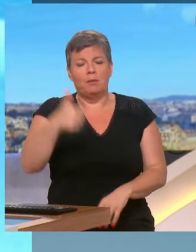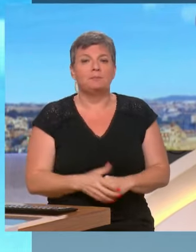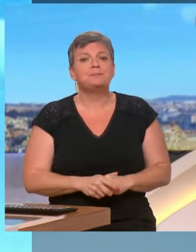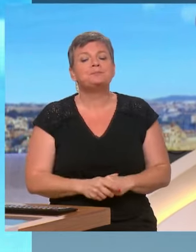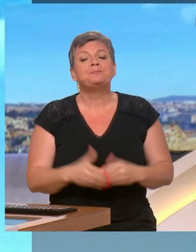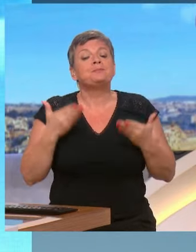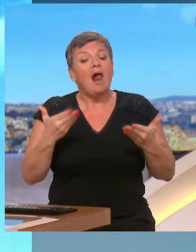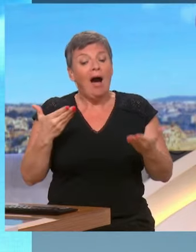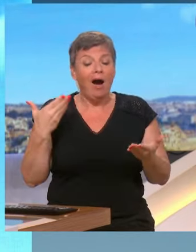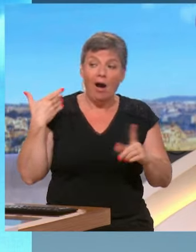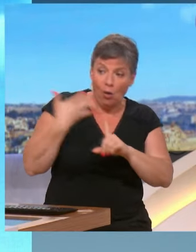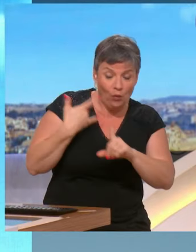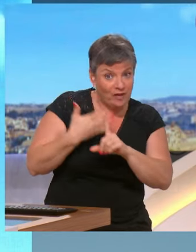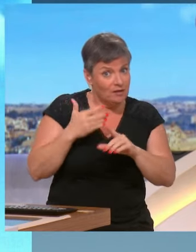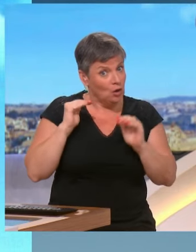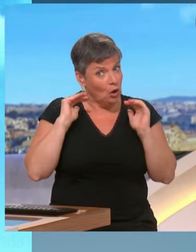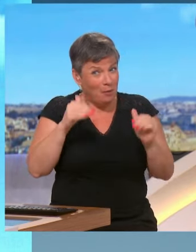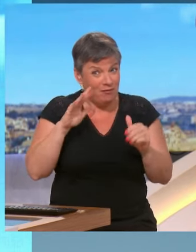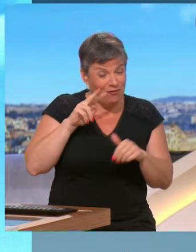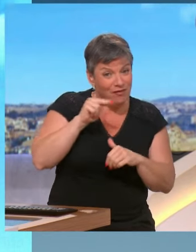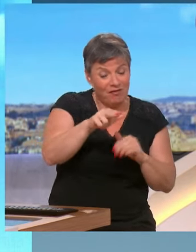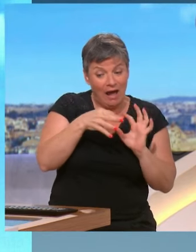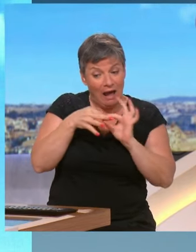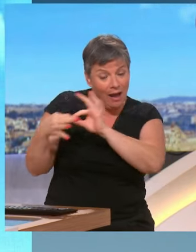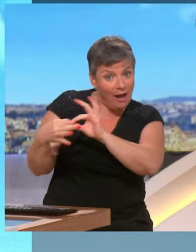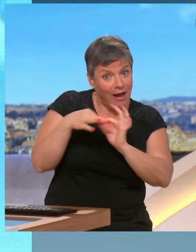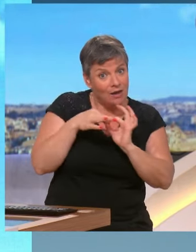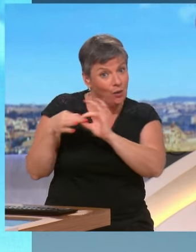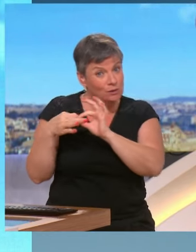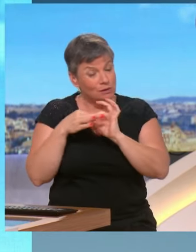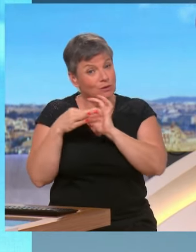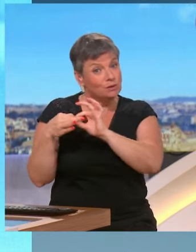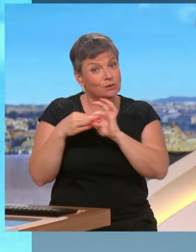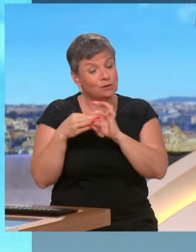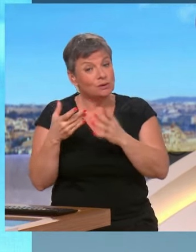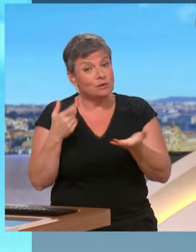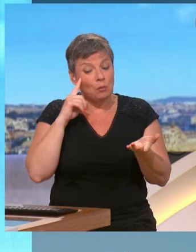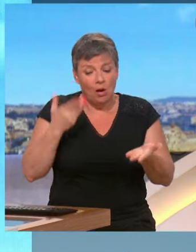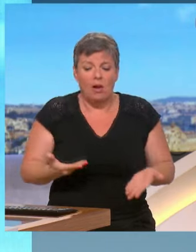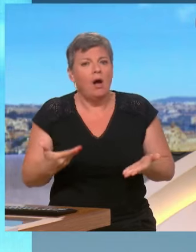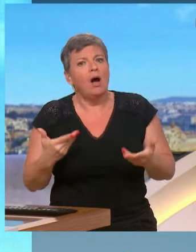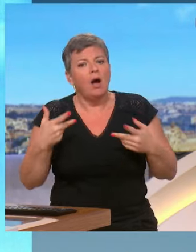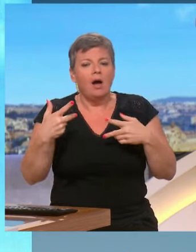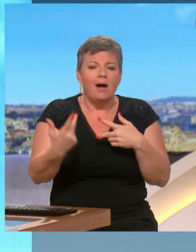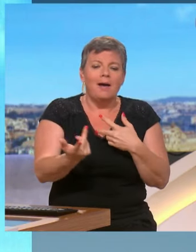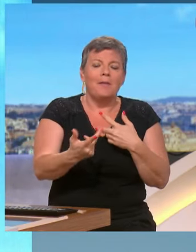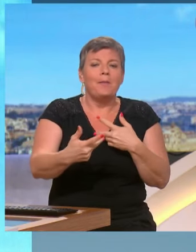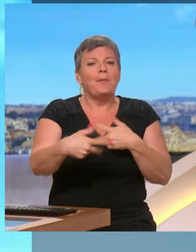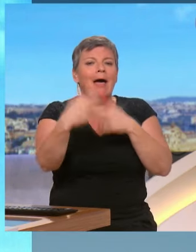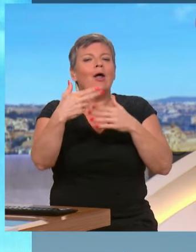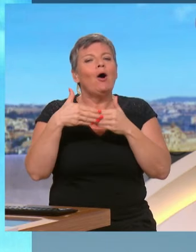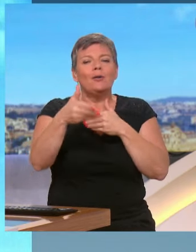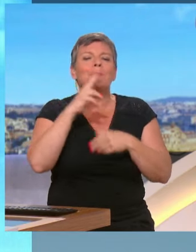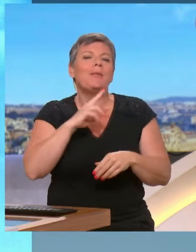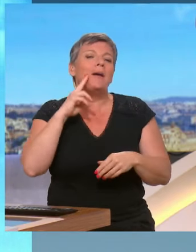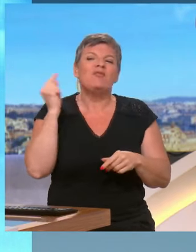dans ce contexte, faire quand même alliance ? Ça paraît vraiment un vœu pieux, si j'ose dire, en cette période papale en France, d